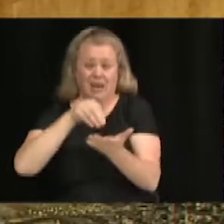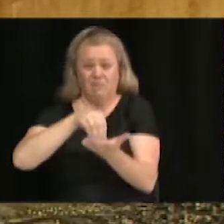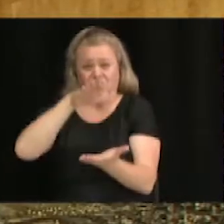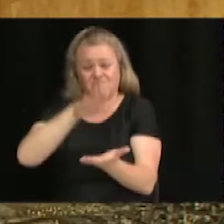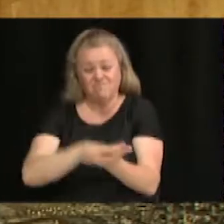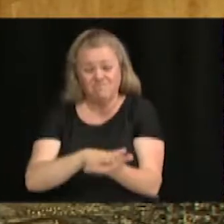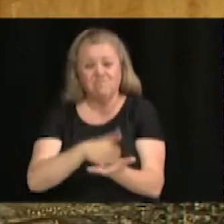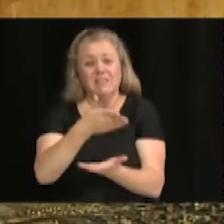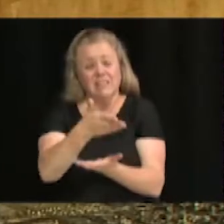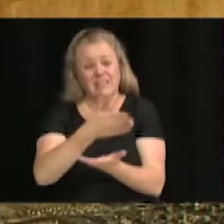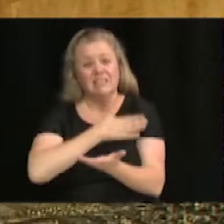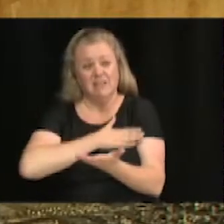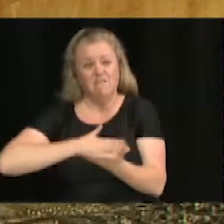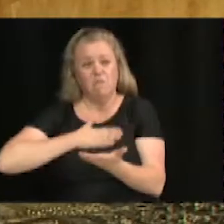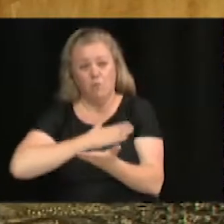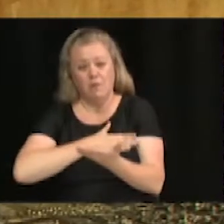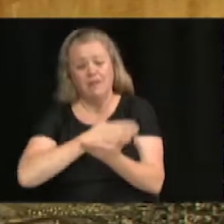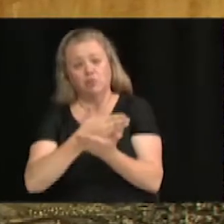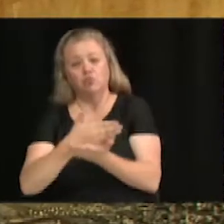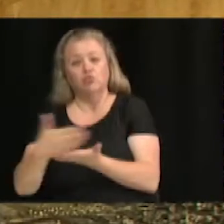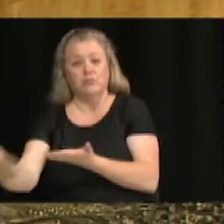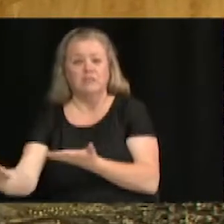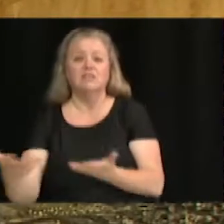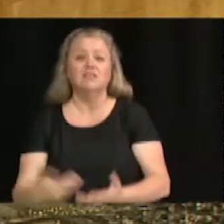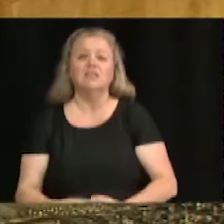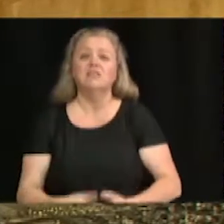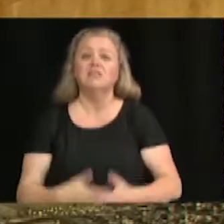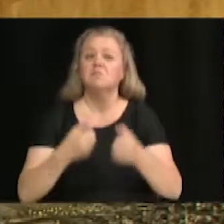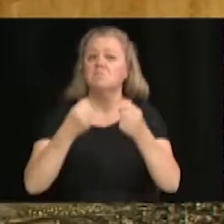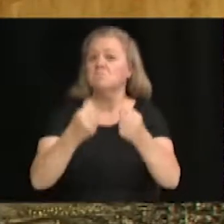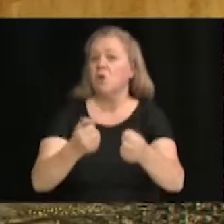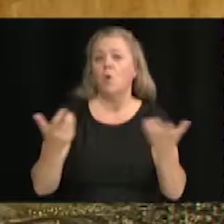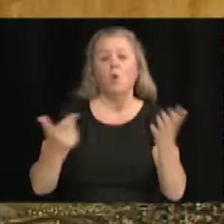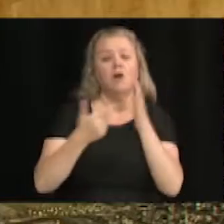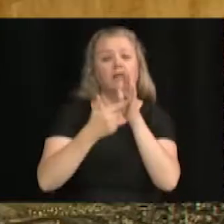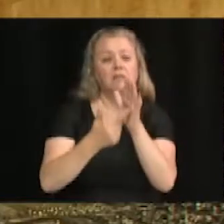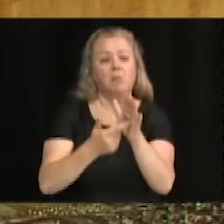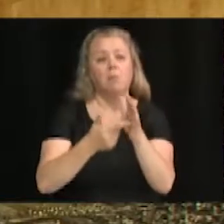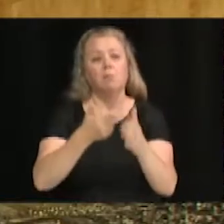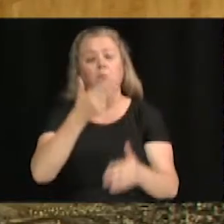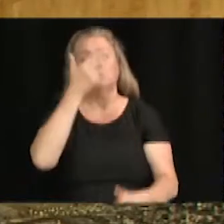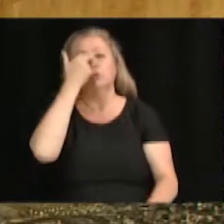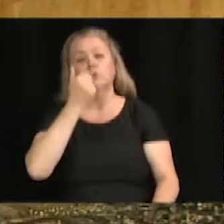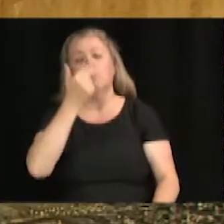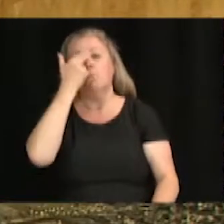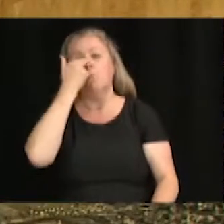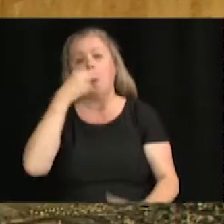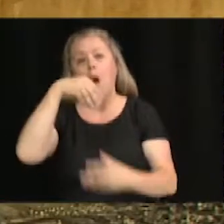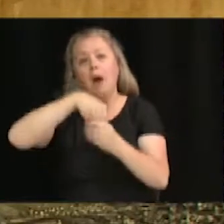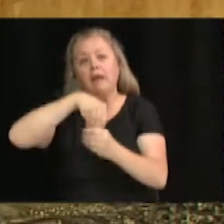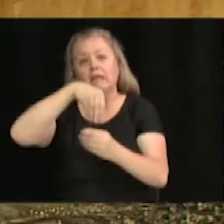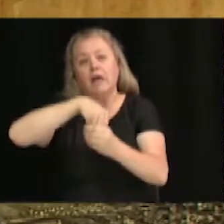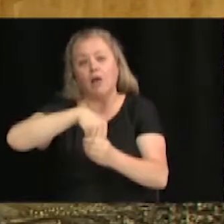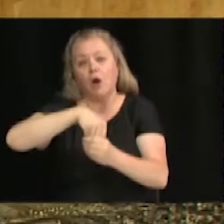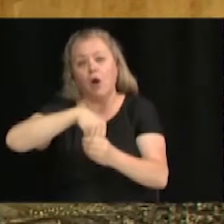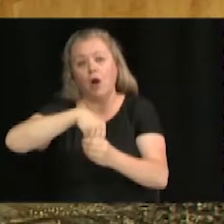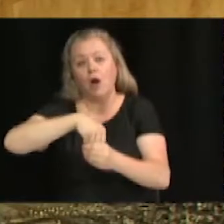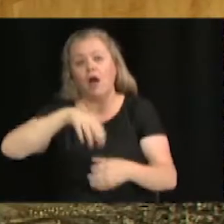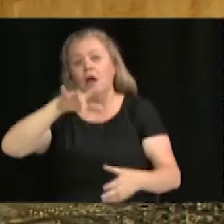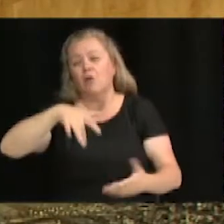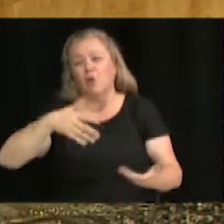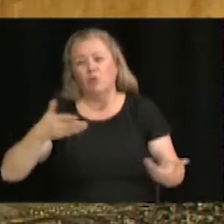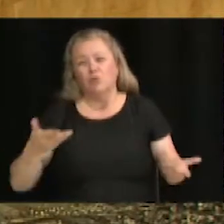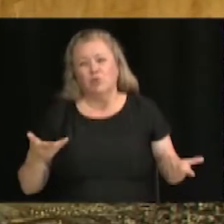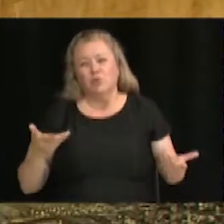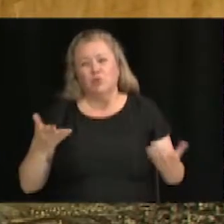fasse suivre. Il peut placer ça, par exemple, dans sport intérieur. Parce qu ne sait pas sur les